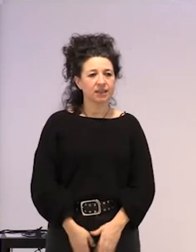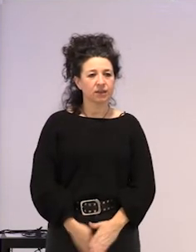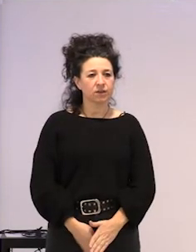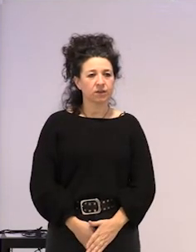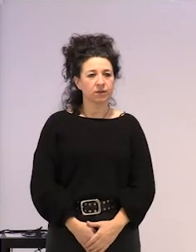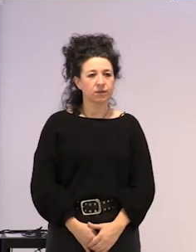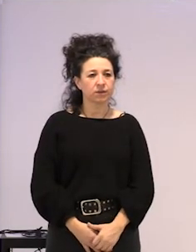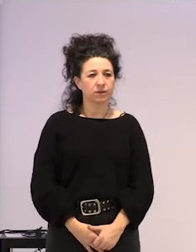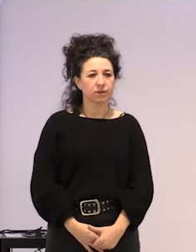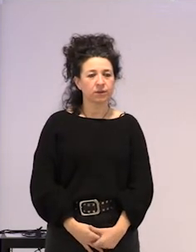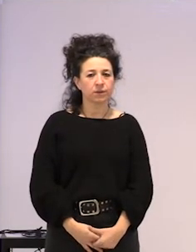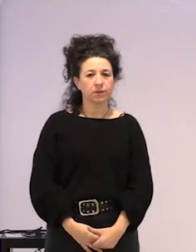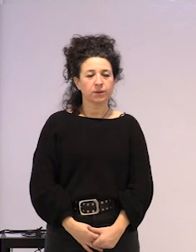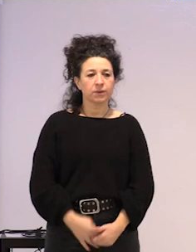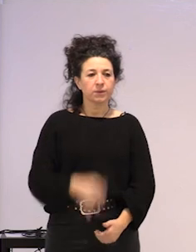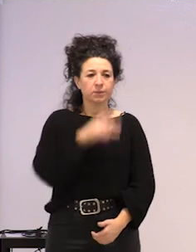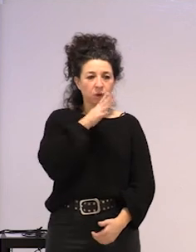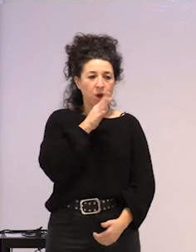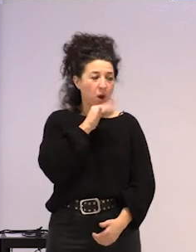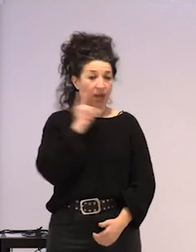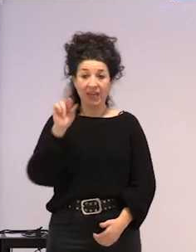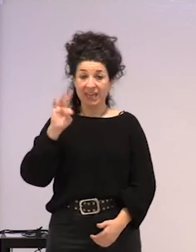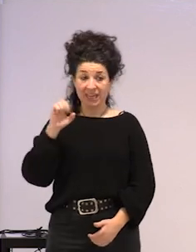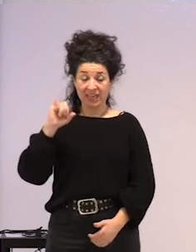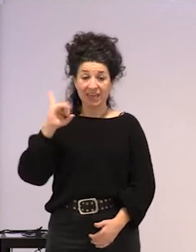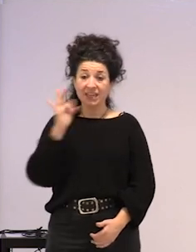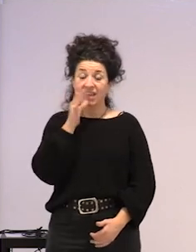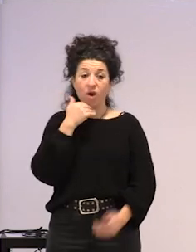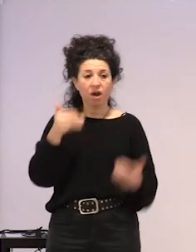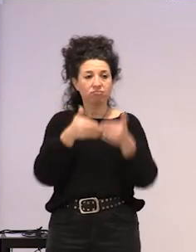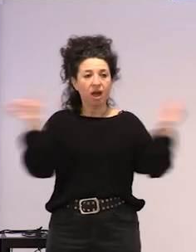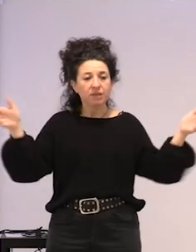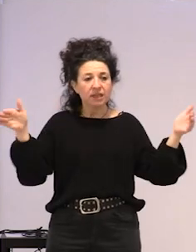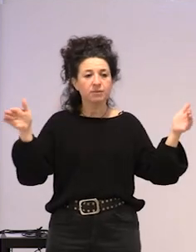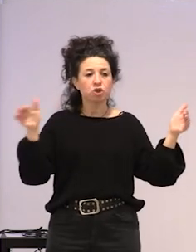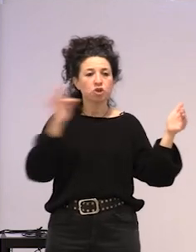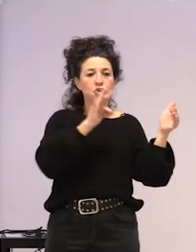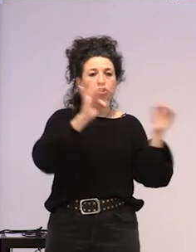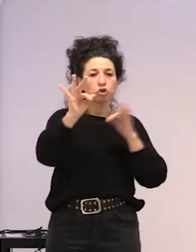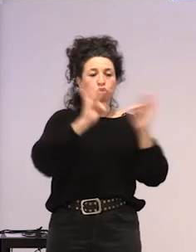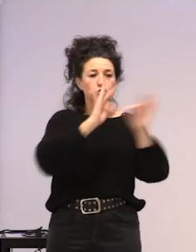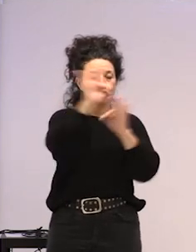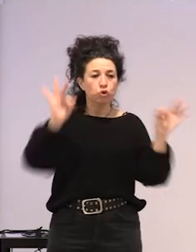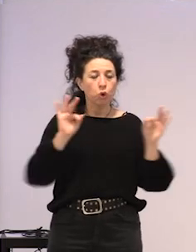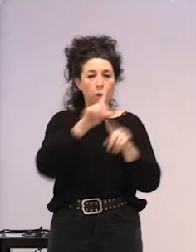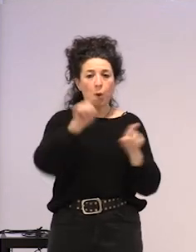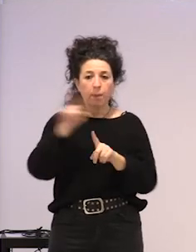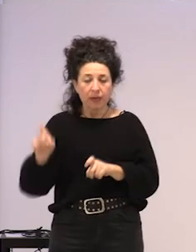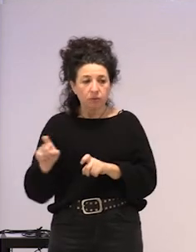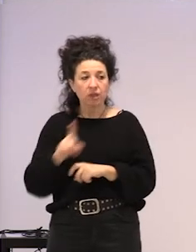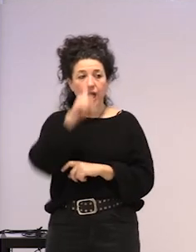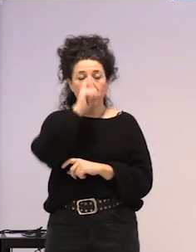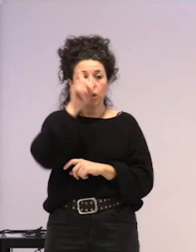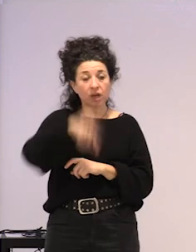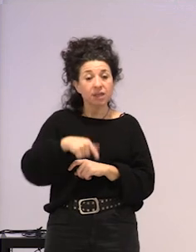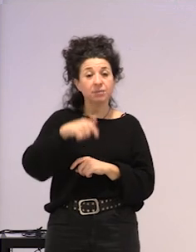marinak azaldu bezalaren galderentzako euritzenzako tarte hartziko da, gogorara zera, gogorara zera ere etxean zaldetenak, edo,